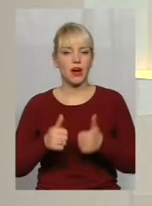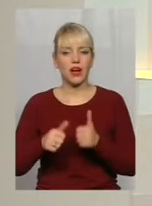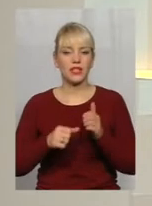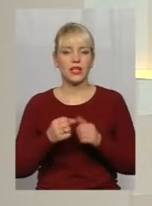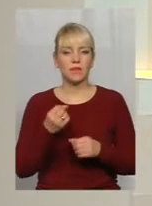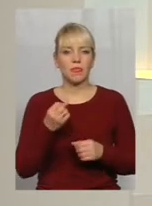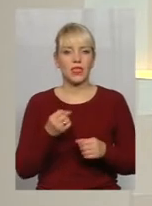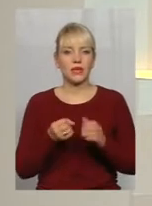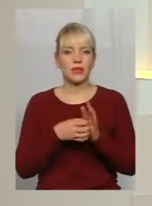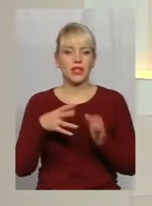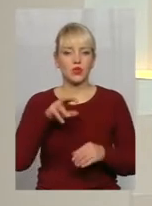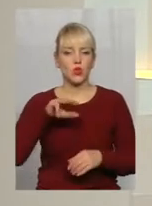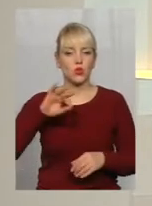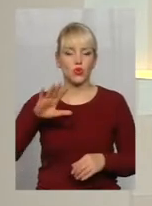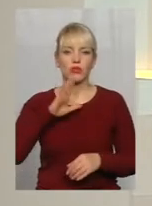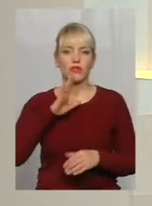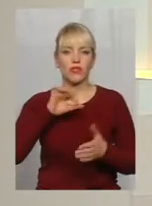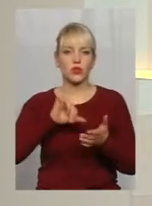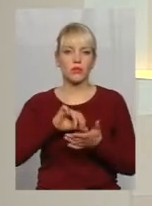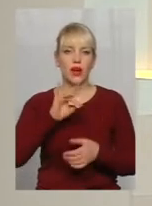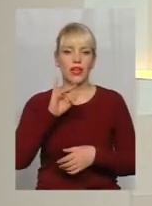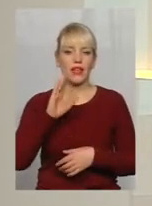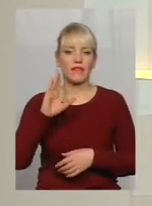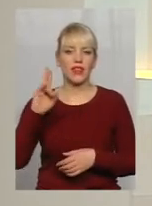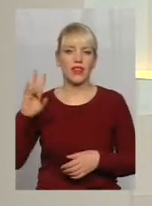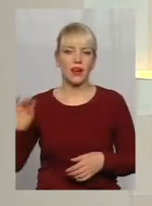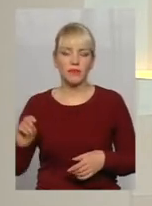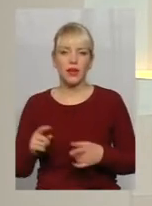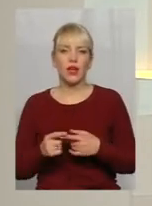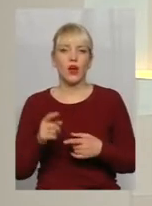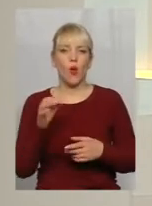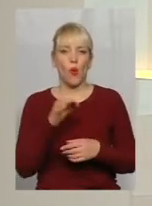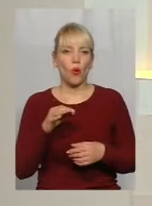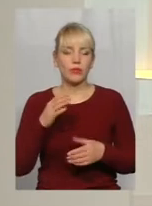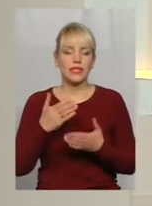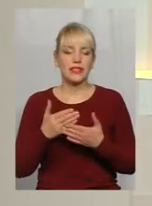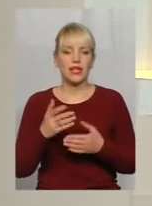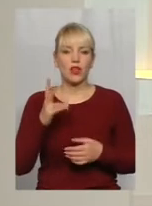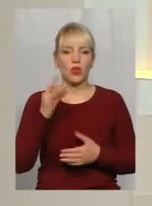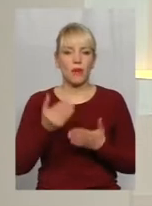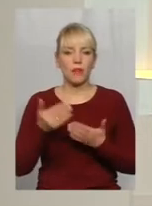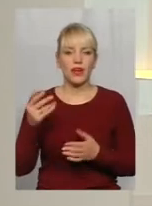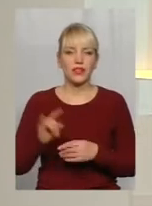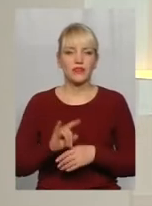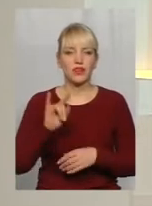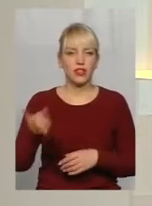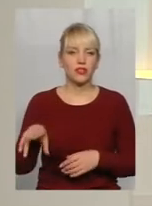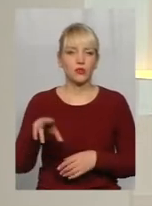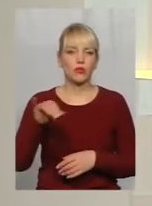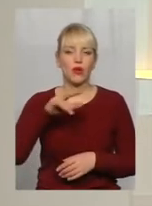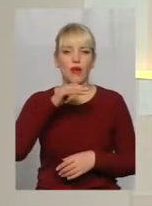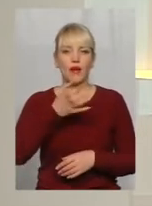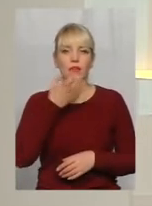Щоправда, вона зараз виступає за Рівненську область. Разом з тим, перед вилітом до Південної України ми